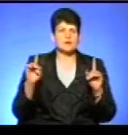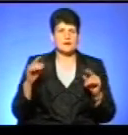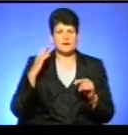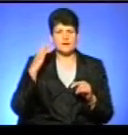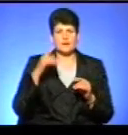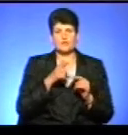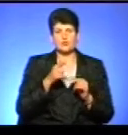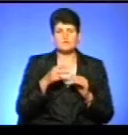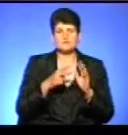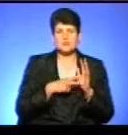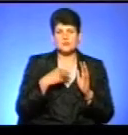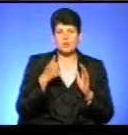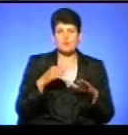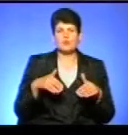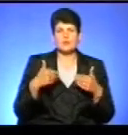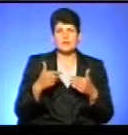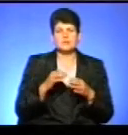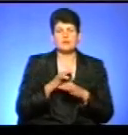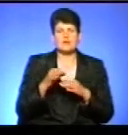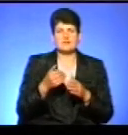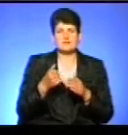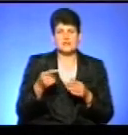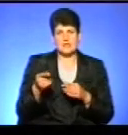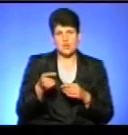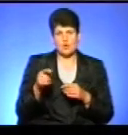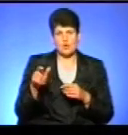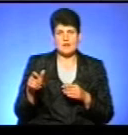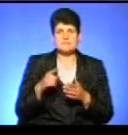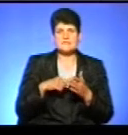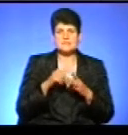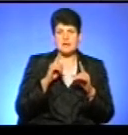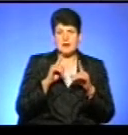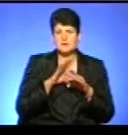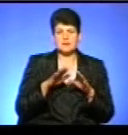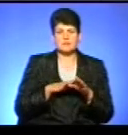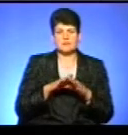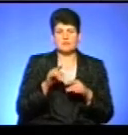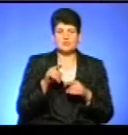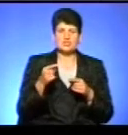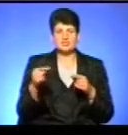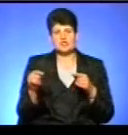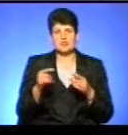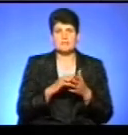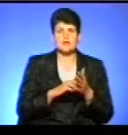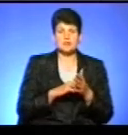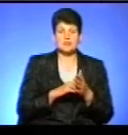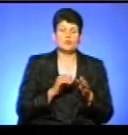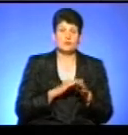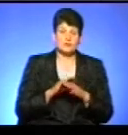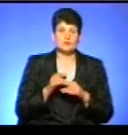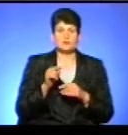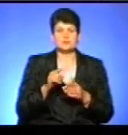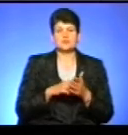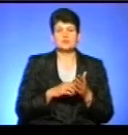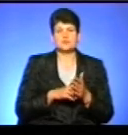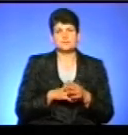протягом 2017 року в подачі проєктів від Тернополян, але міська рада їх не реалізувала по тій чи іншій причині. Або навпаки ж реалізувала по тій чи іншій